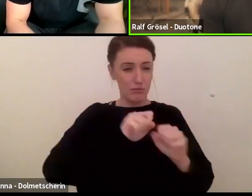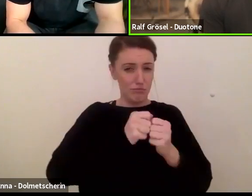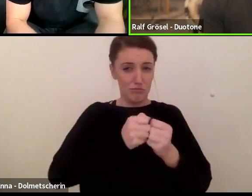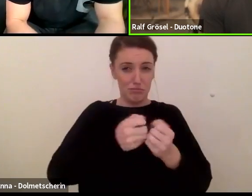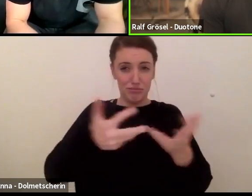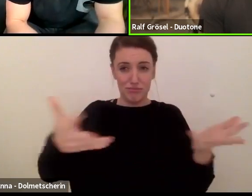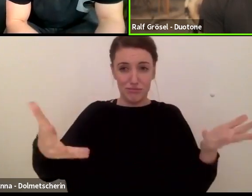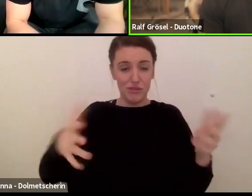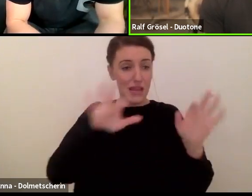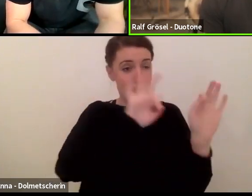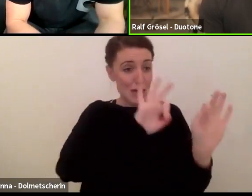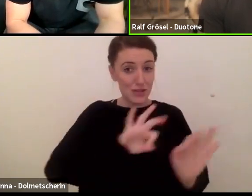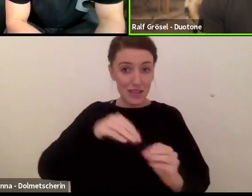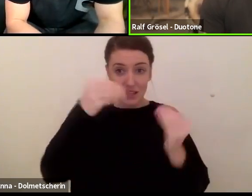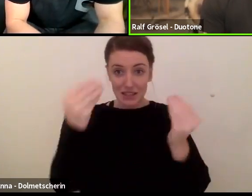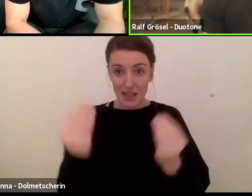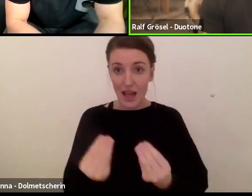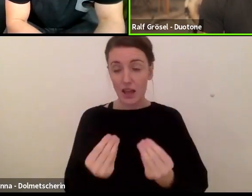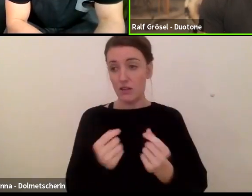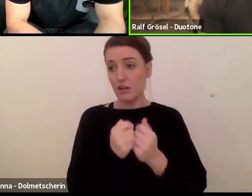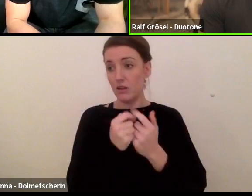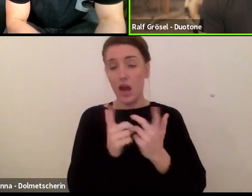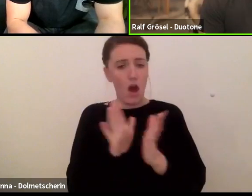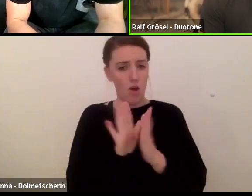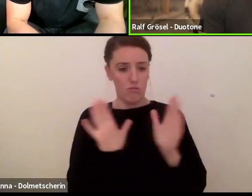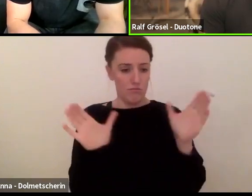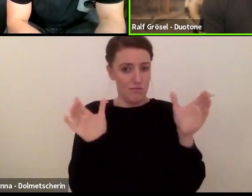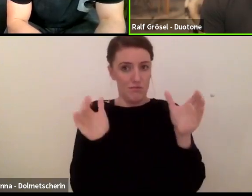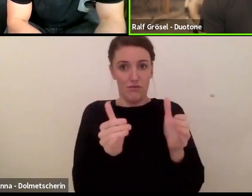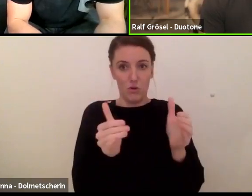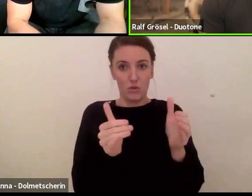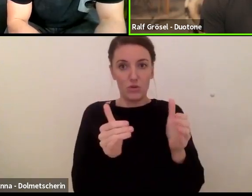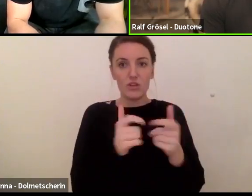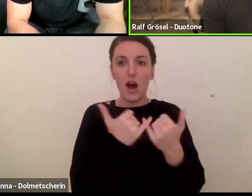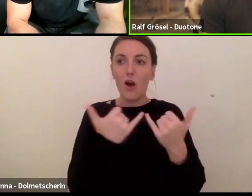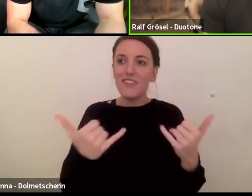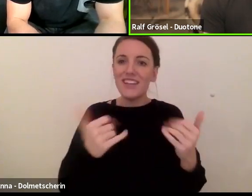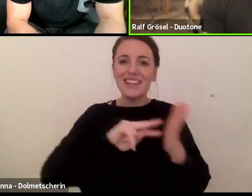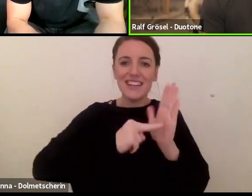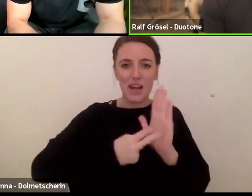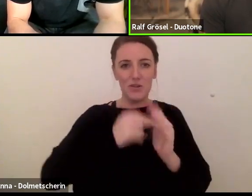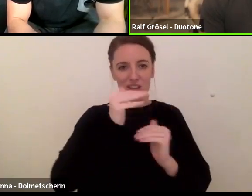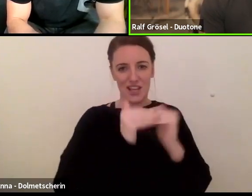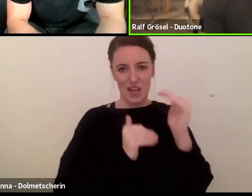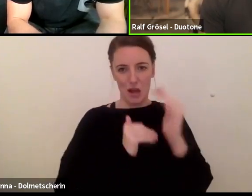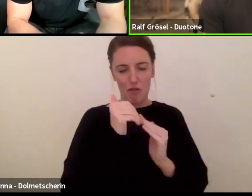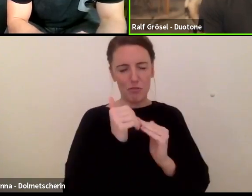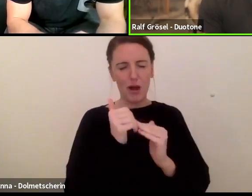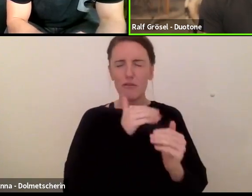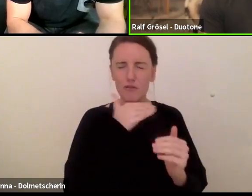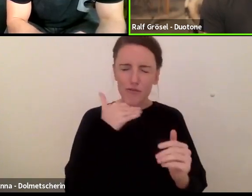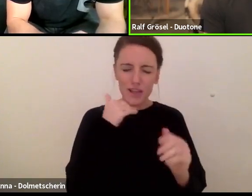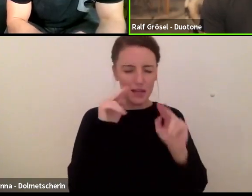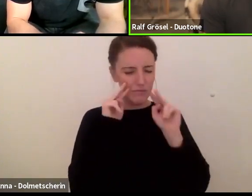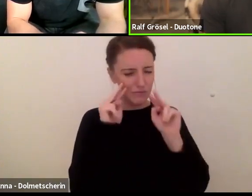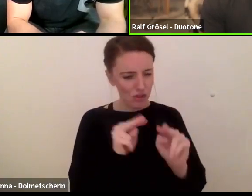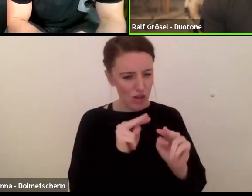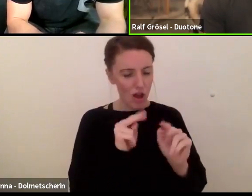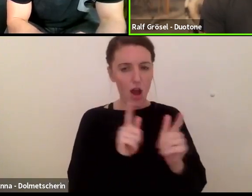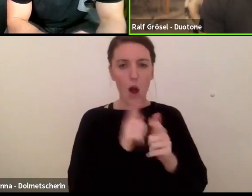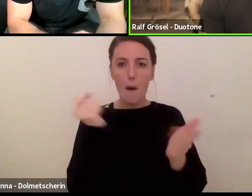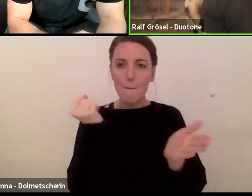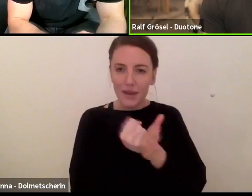viel mich eben mit Produktionstechnologien auseinandergesetzt und habe da diverse Gebrauchsmuster, Patente